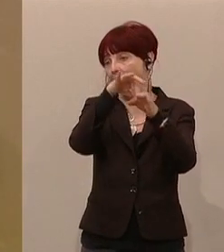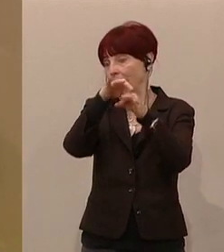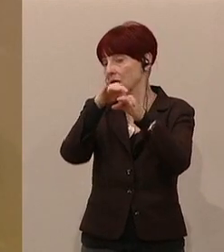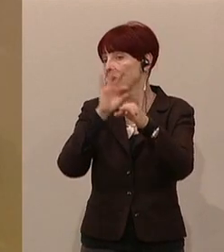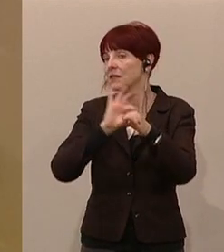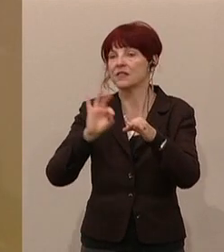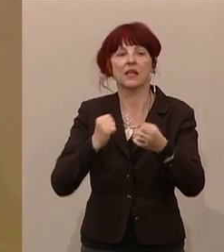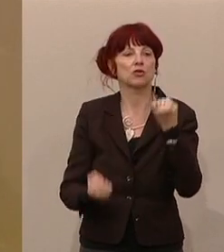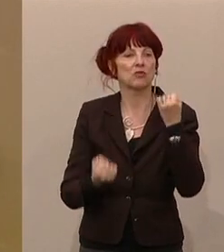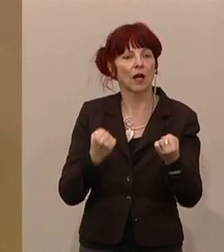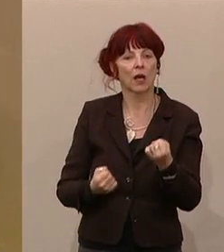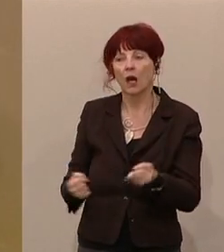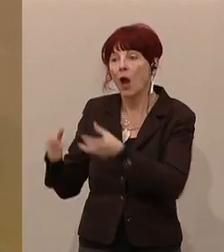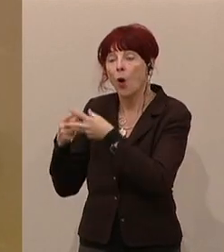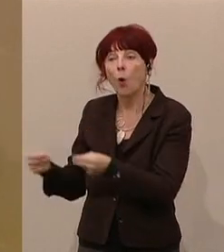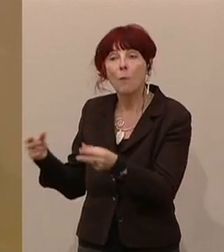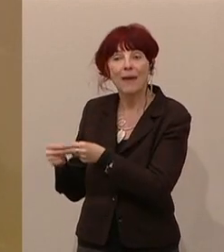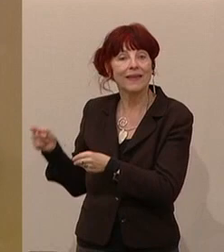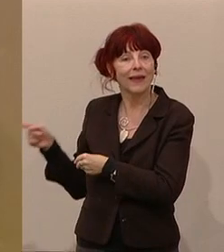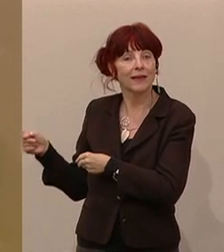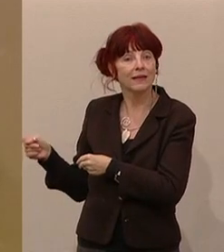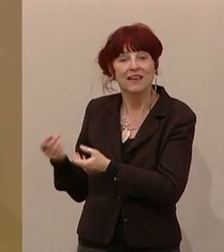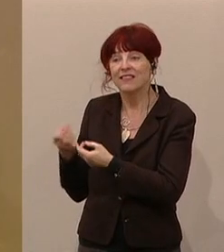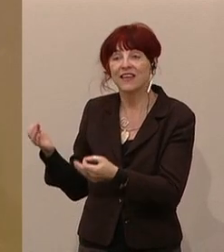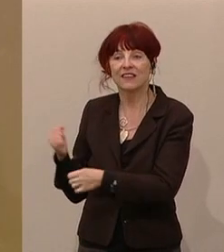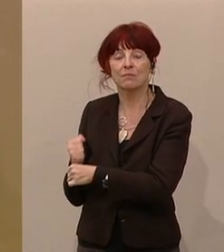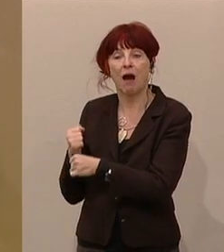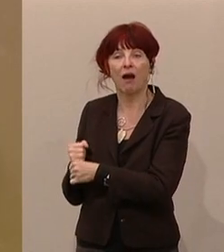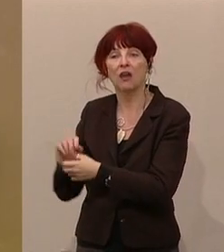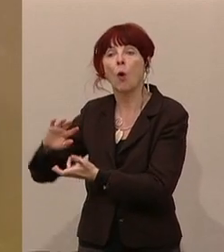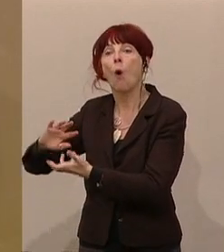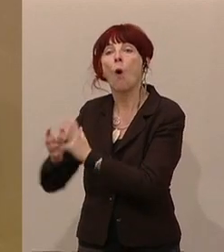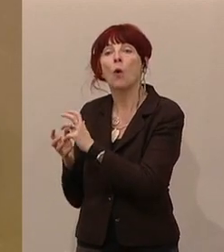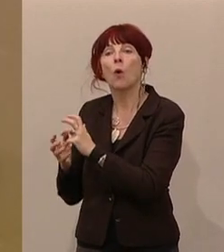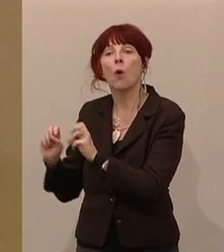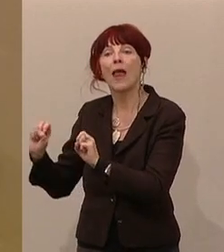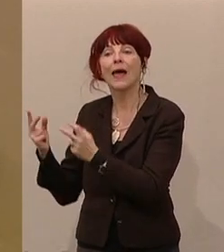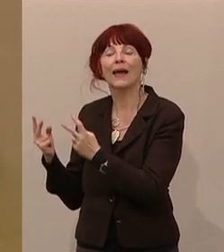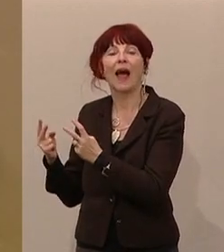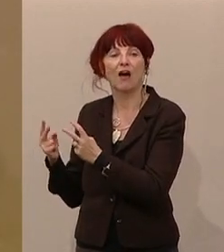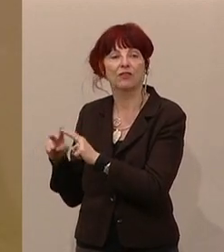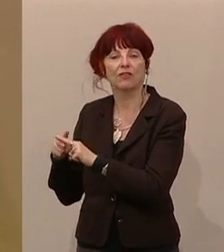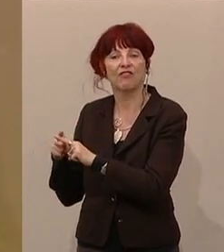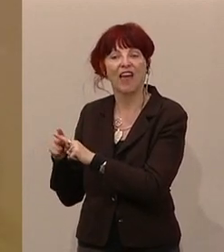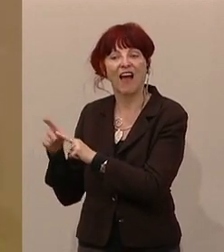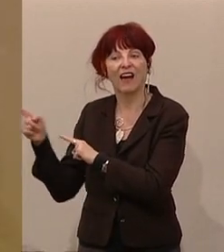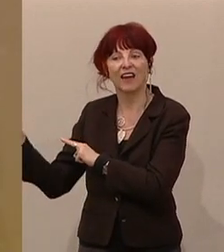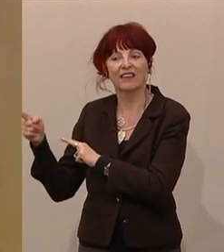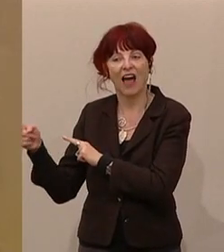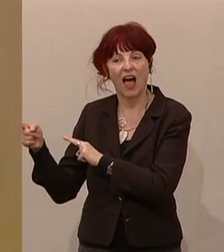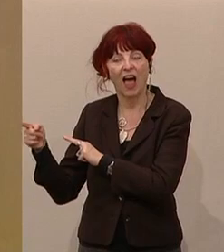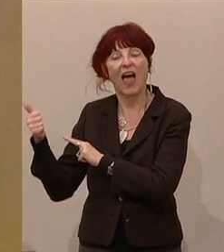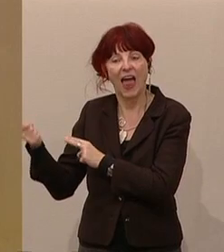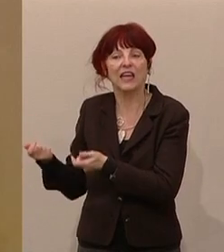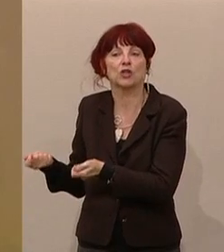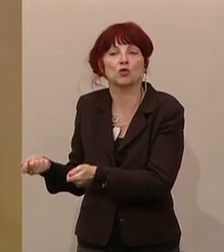beispielsweise in Rumänien, die sonst nichts machen, ein Kohlekraftwerk schließen und uns mit den Maßnahmen überrundet haben. Auch